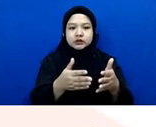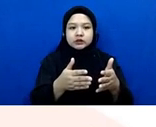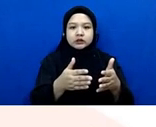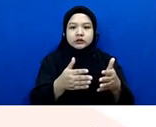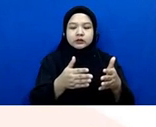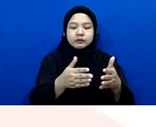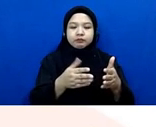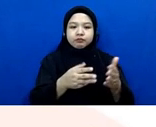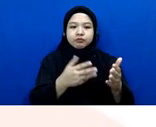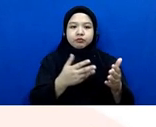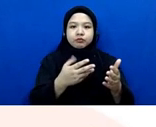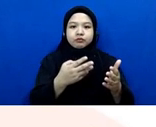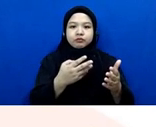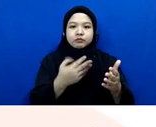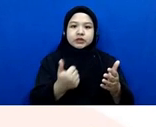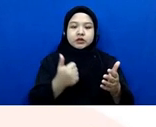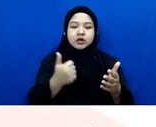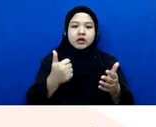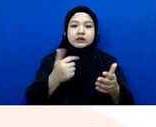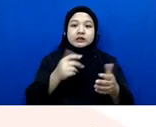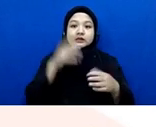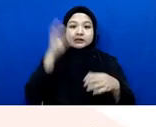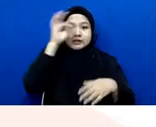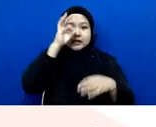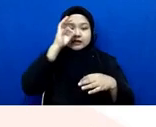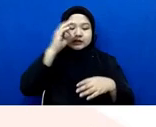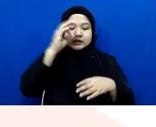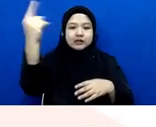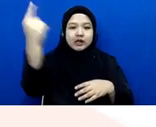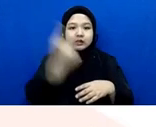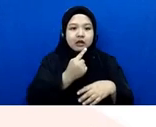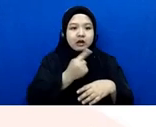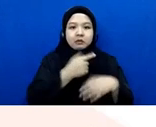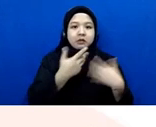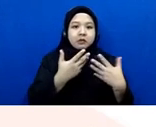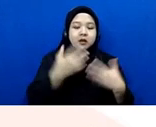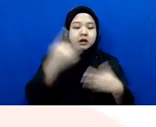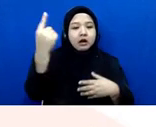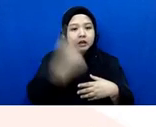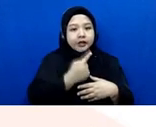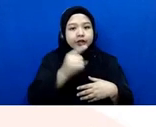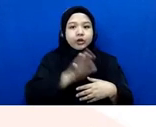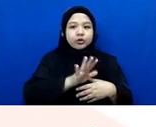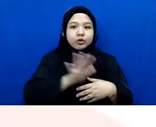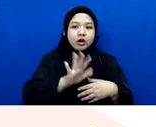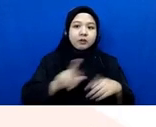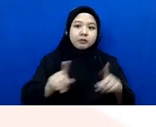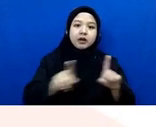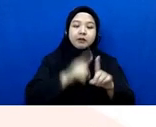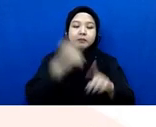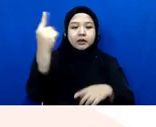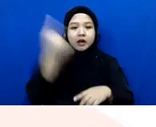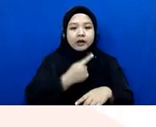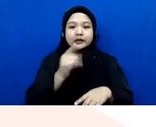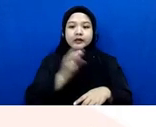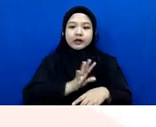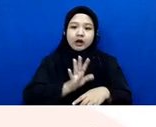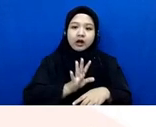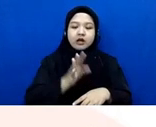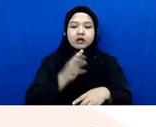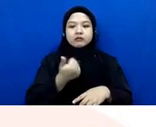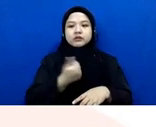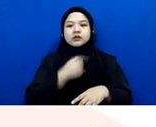mendatangkan atau memeriksa saksi hadir atau tidak hadir ya pendamping di dalam persidangan itu bisa